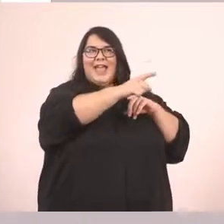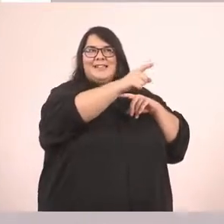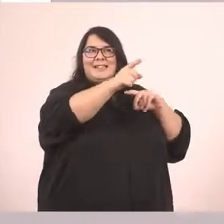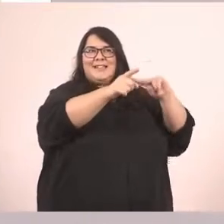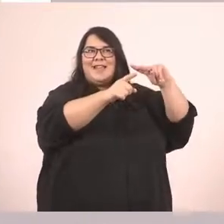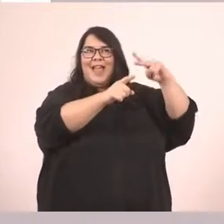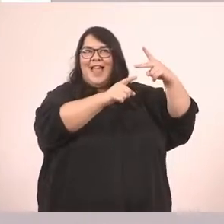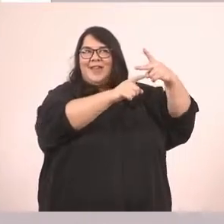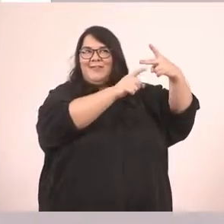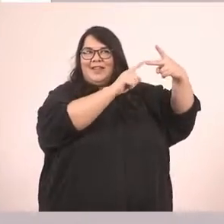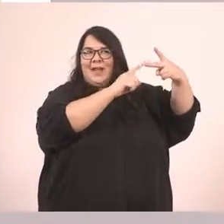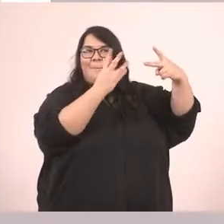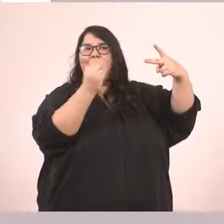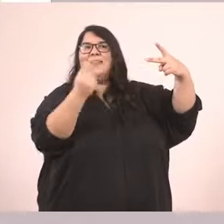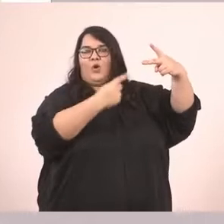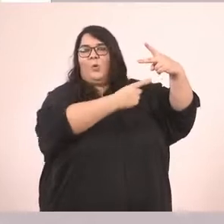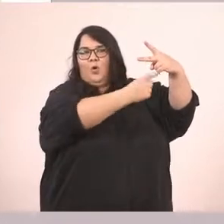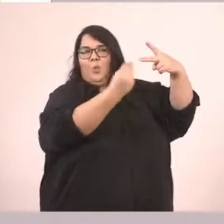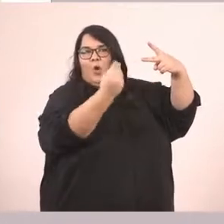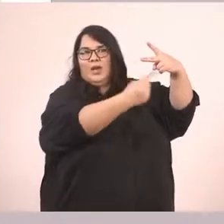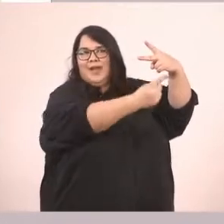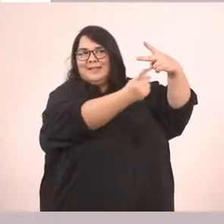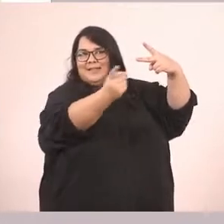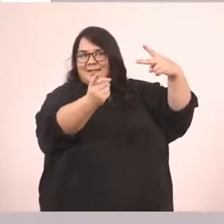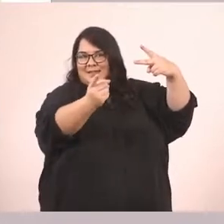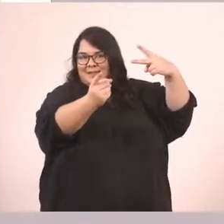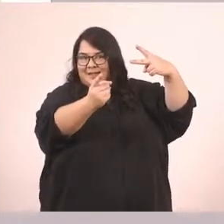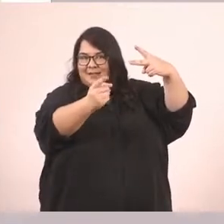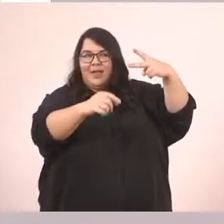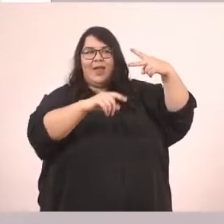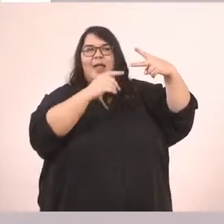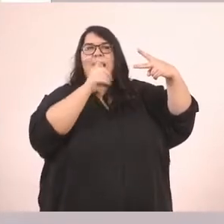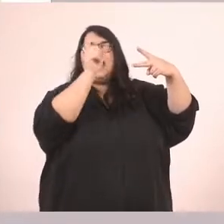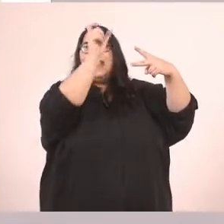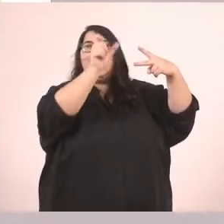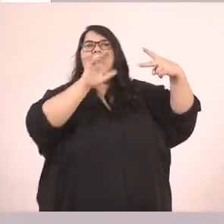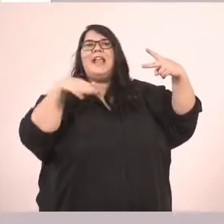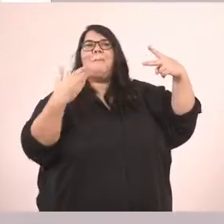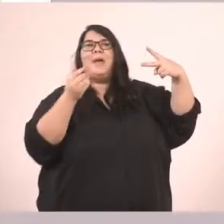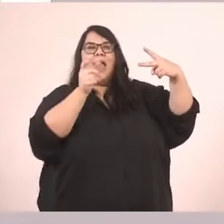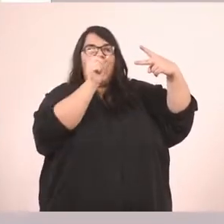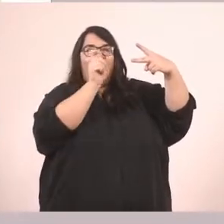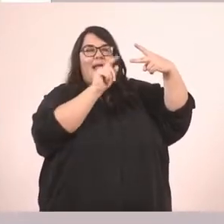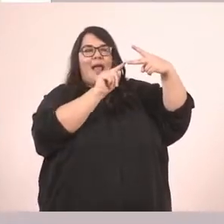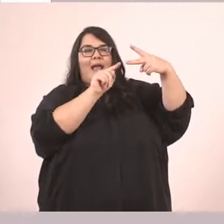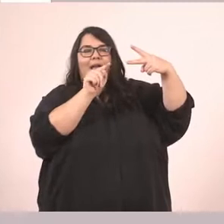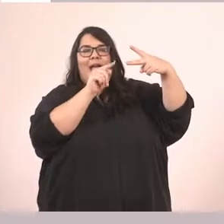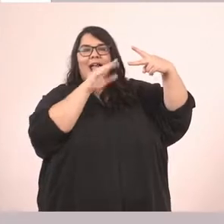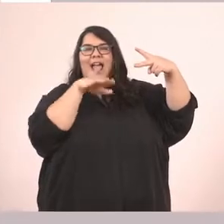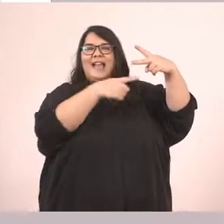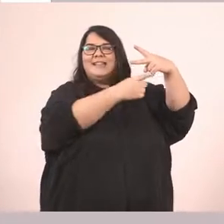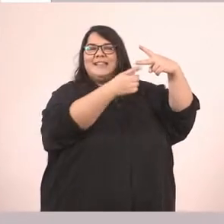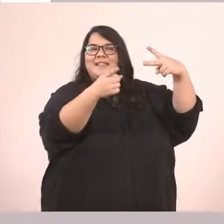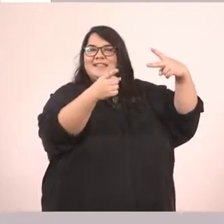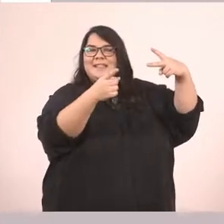πληθυντικό. Θέλω λοιπόν το β πληθυντικό του ρήματος είμαι. Εσείς δηλαδή